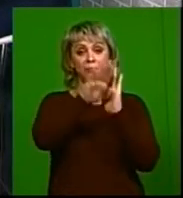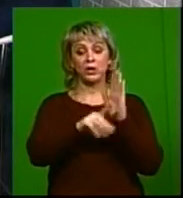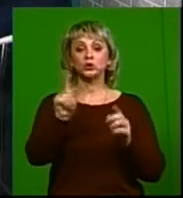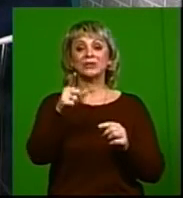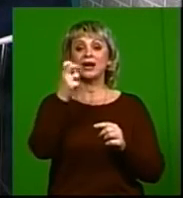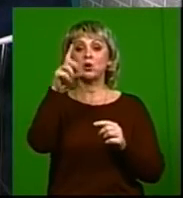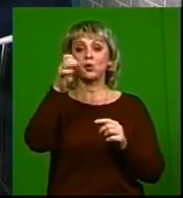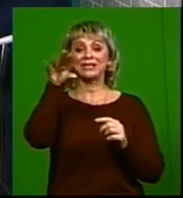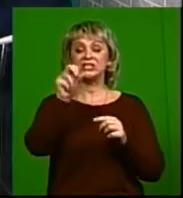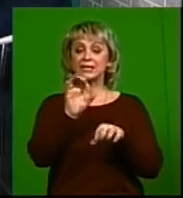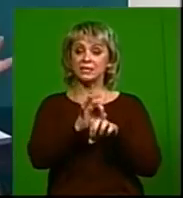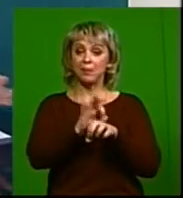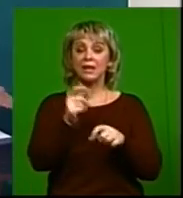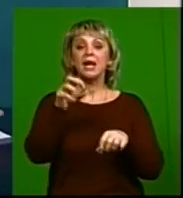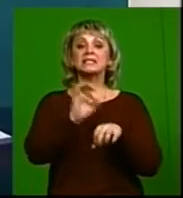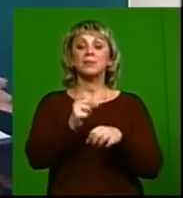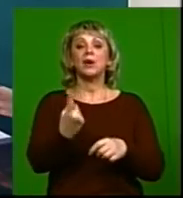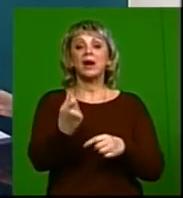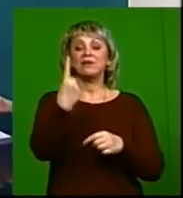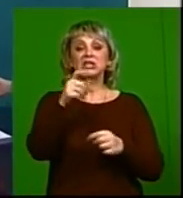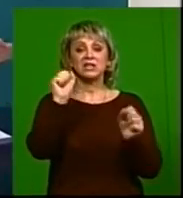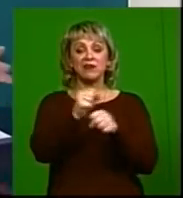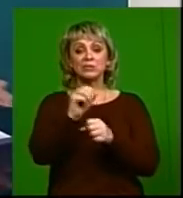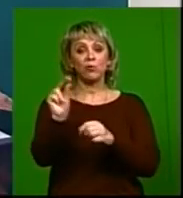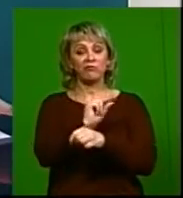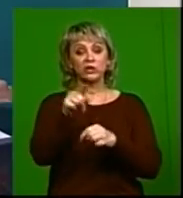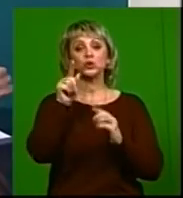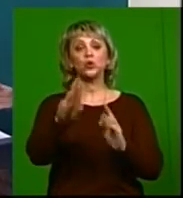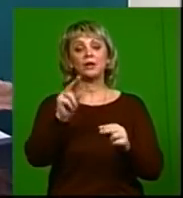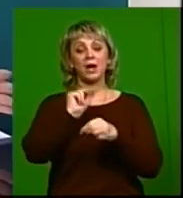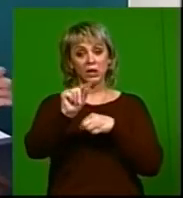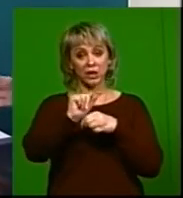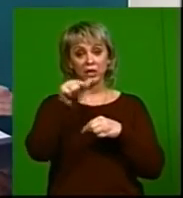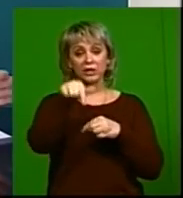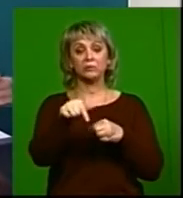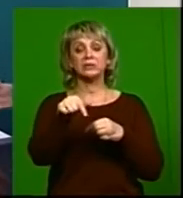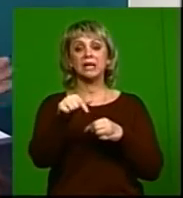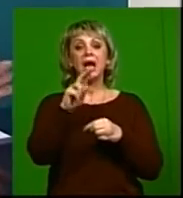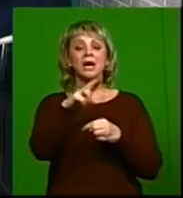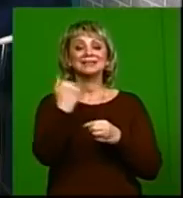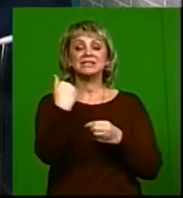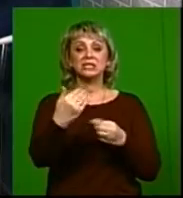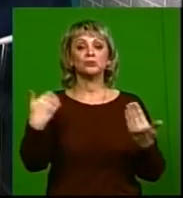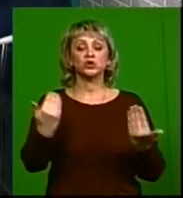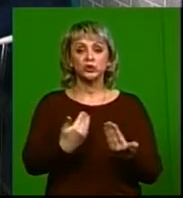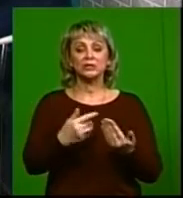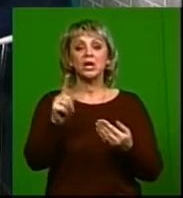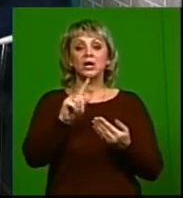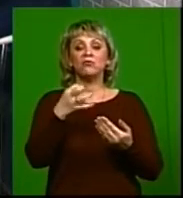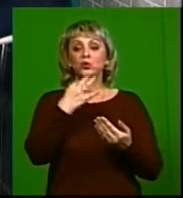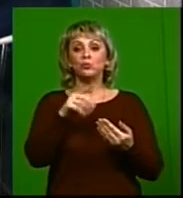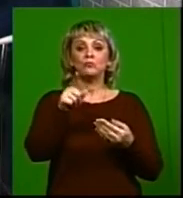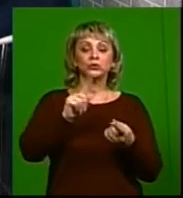хроническое заболевание, то есть заболевание, которое появляется, его невозможно вылечить, его можно только контролировать и как-то с ним, да, вот жить, и человек, чтобы его